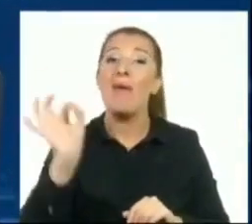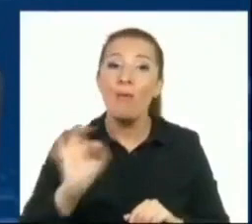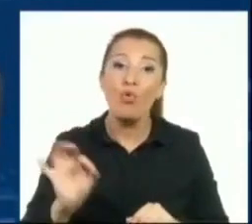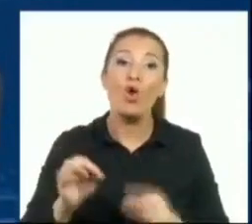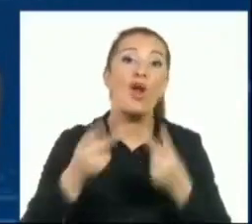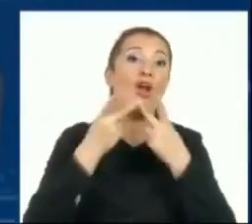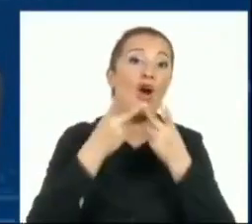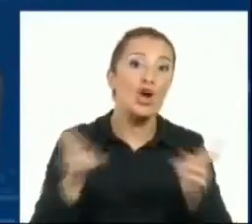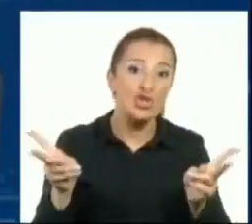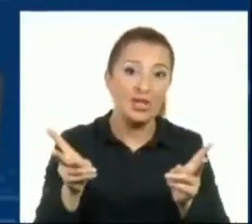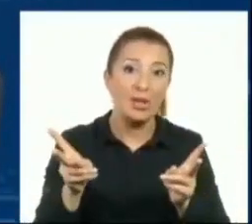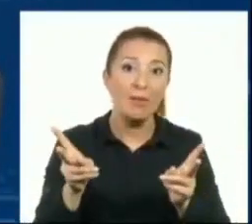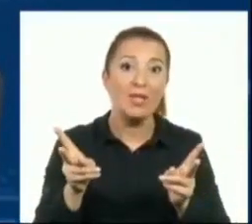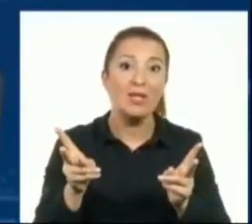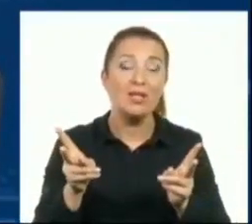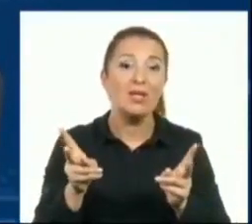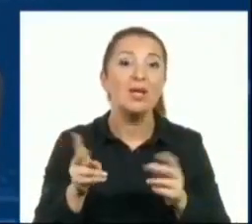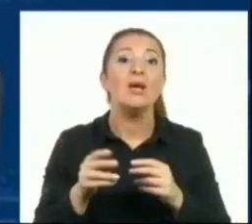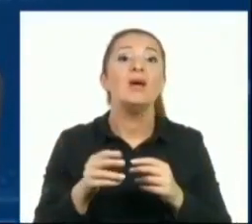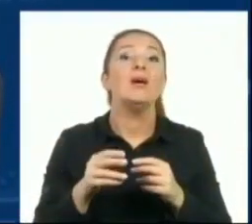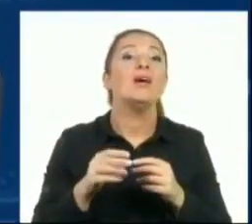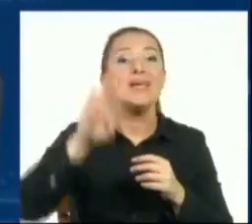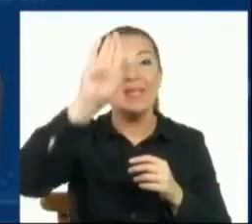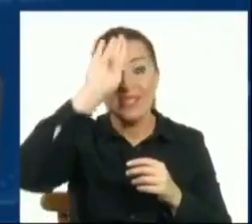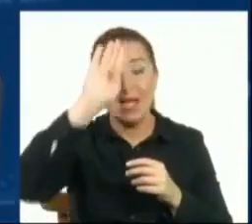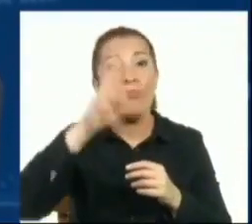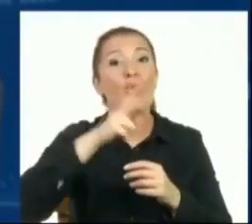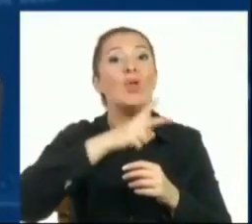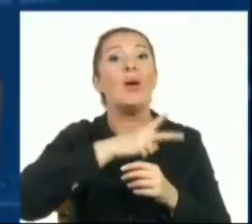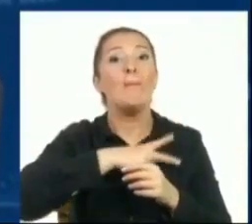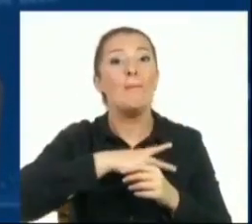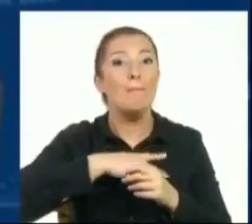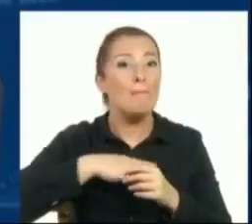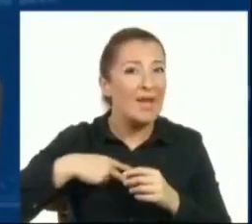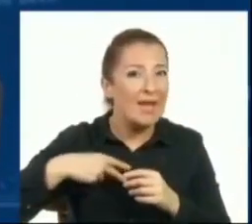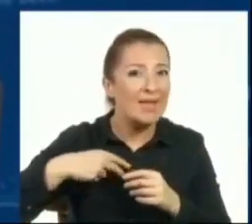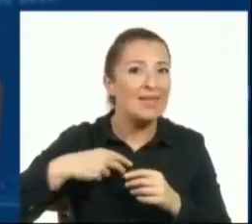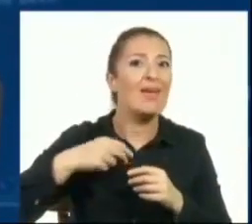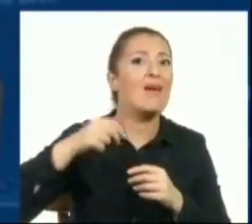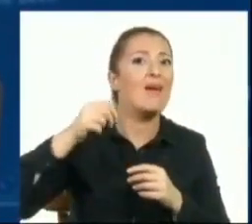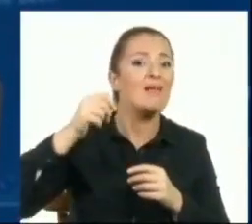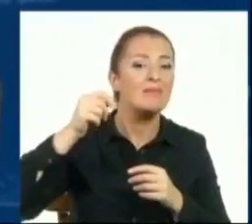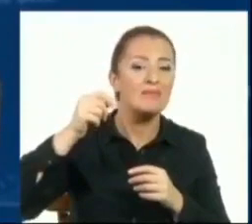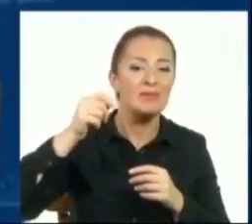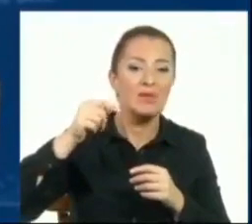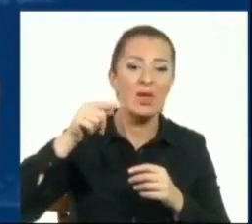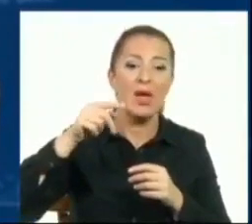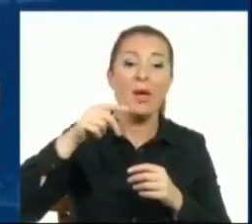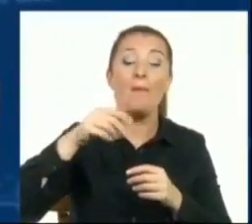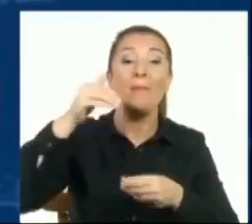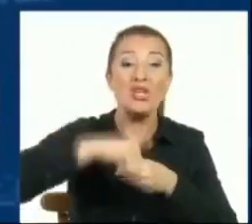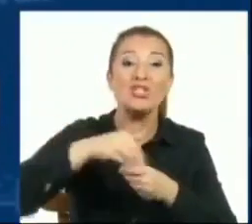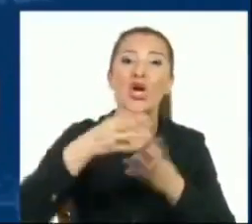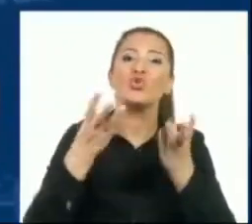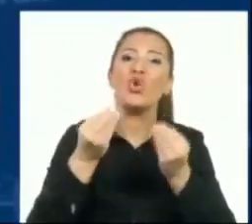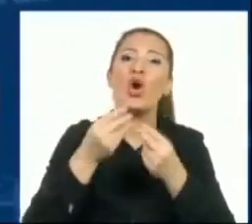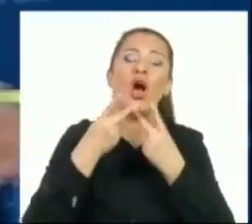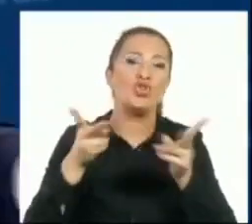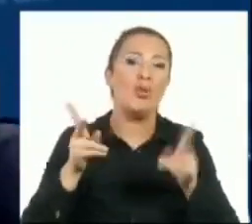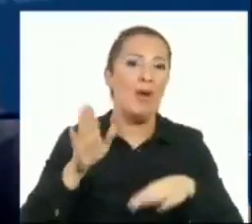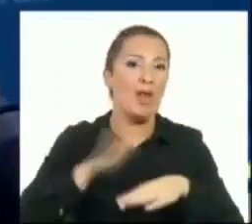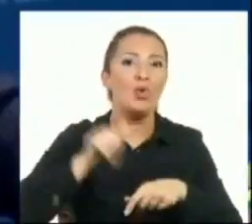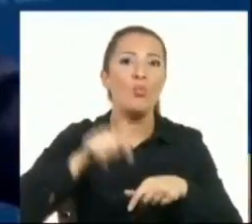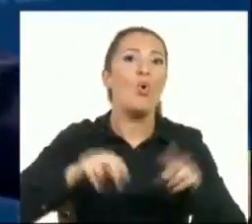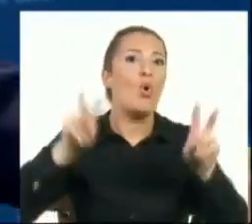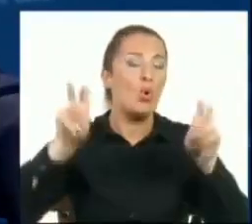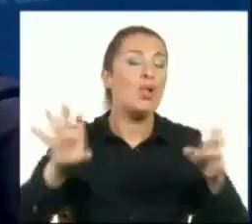yer almaz. İstanbul Belediyesi'nden de birçok yazılı açıklamalar yapıldı bu konuyla ilgili.